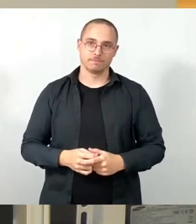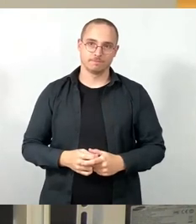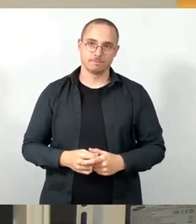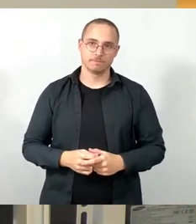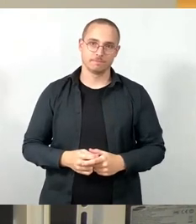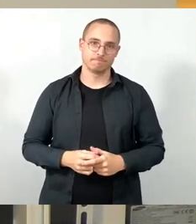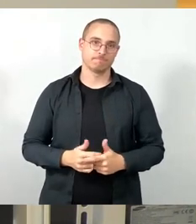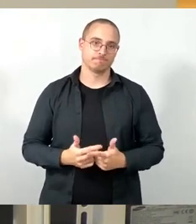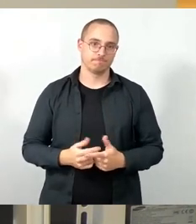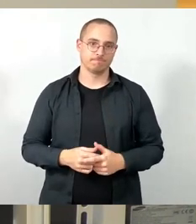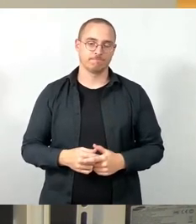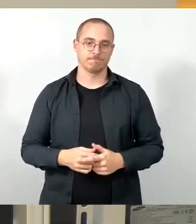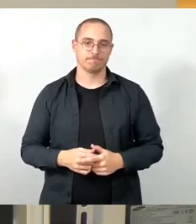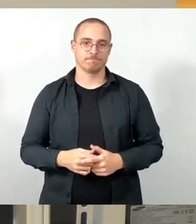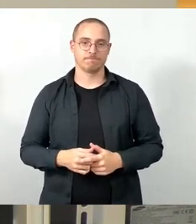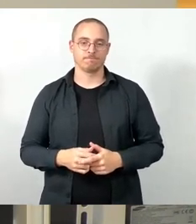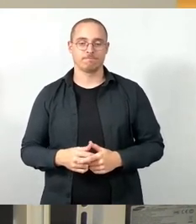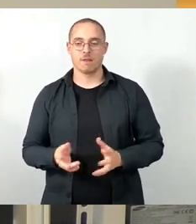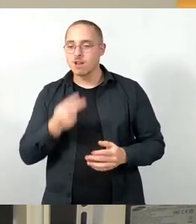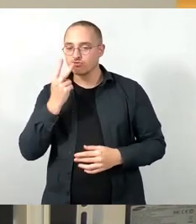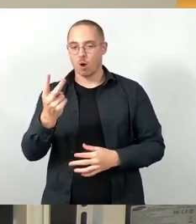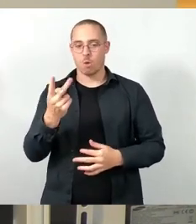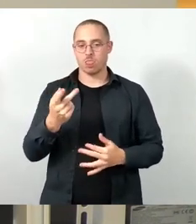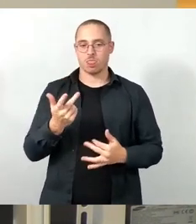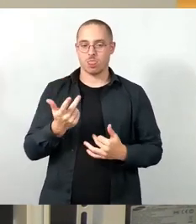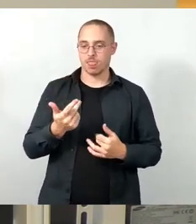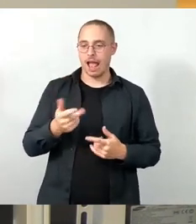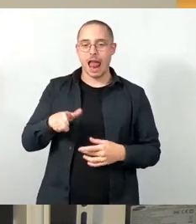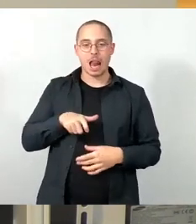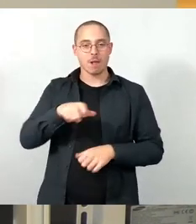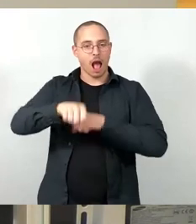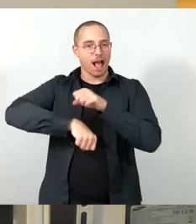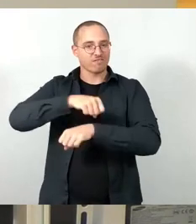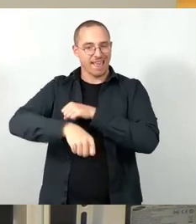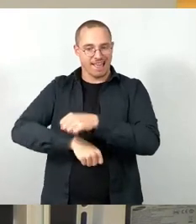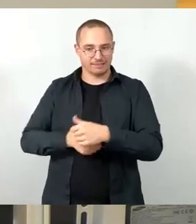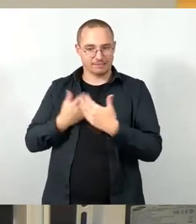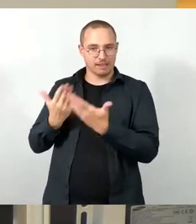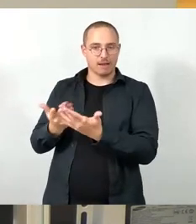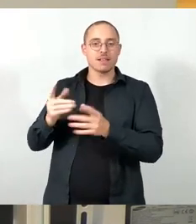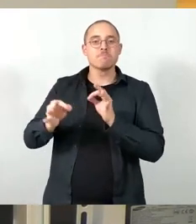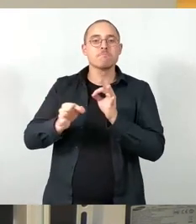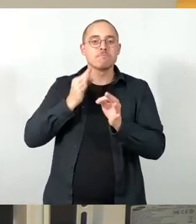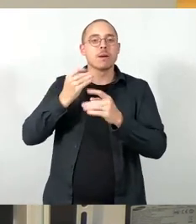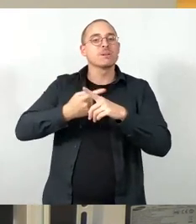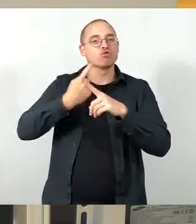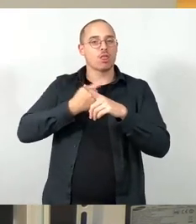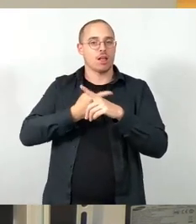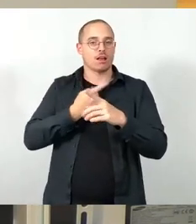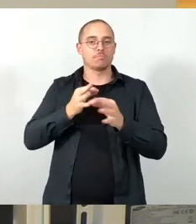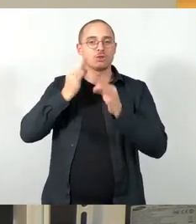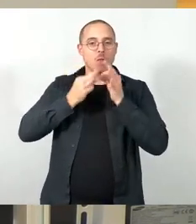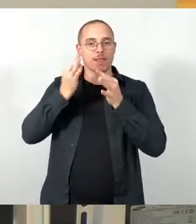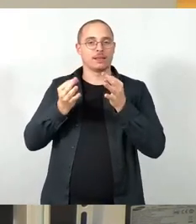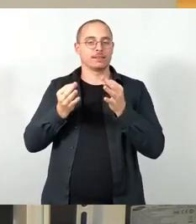zu schauen, an welchen Stellen des Elberadwegs besondere Gefährdungssituationen sind. Also nach dem Blauen Wunder Richtung Fairgarden Johannstadt, Richtung